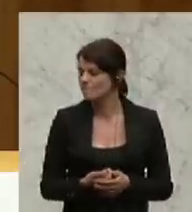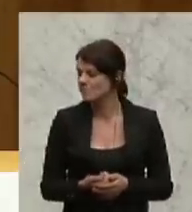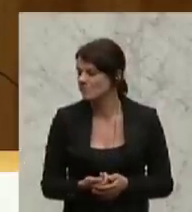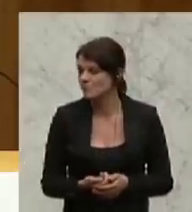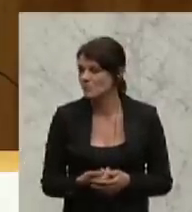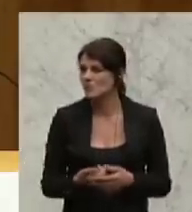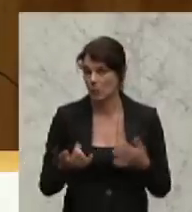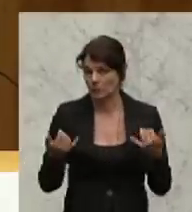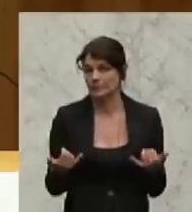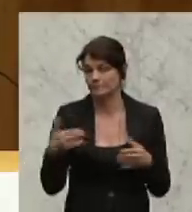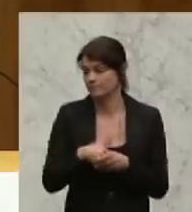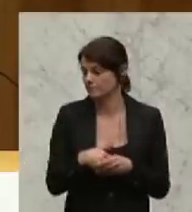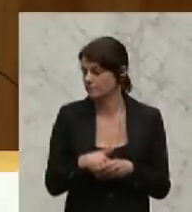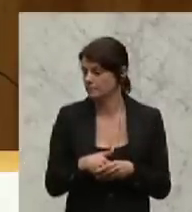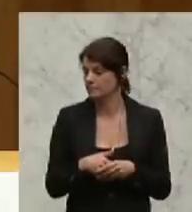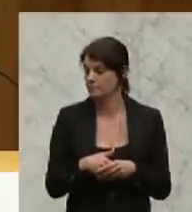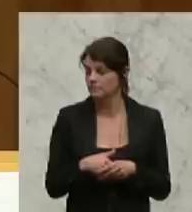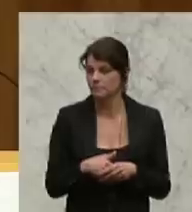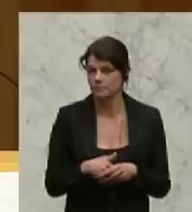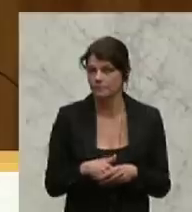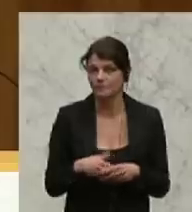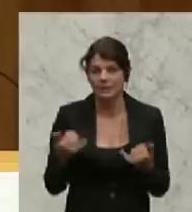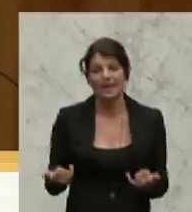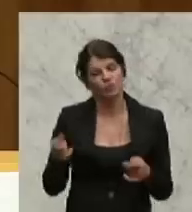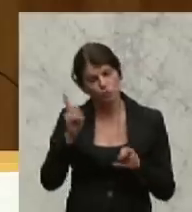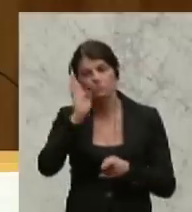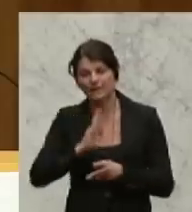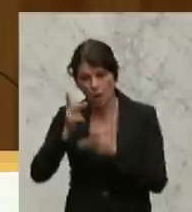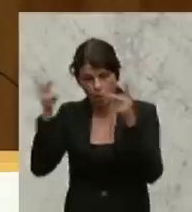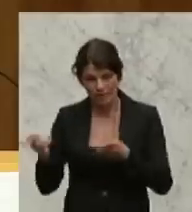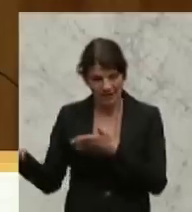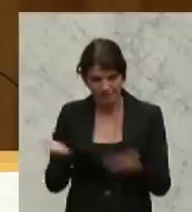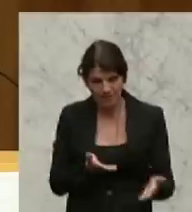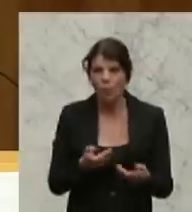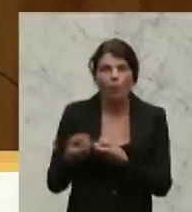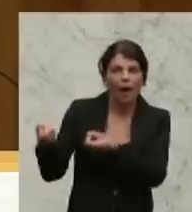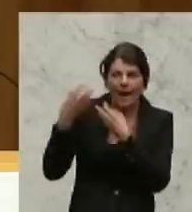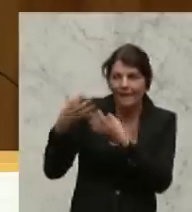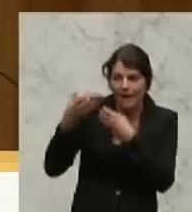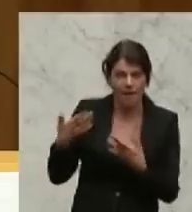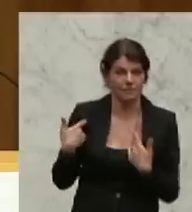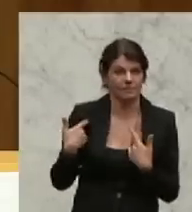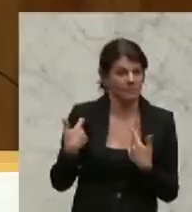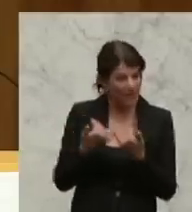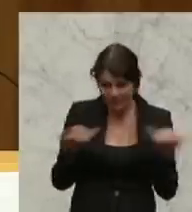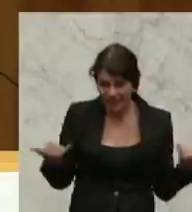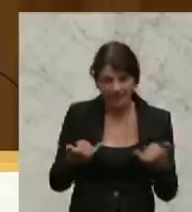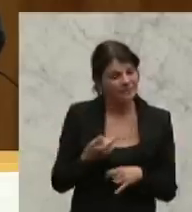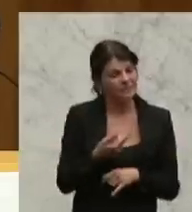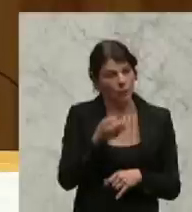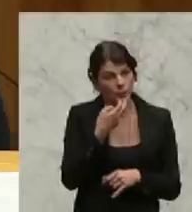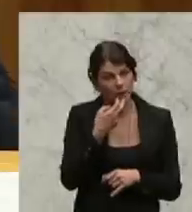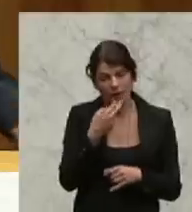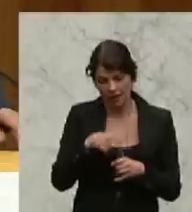dass Sie hier dem Haus ein Konzept vorlegen und erklären, wie Sie das Ganze noch in den